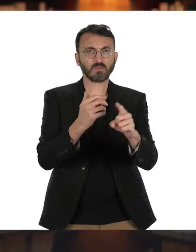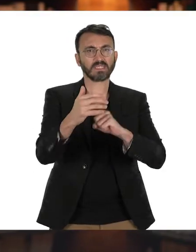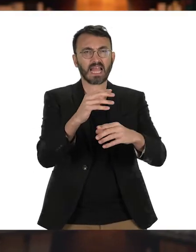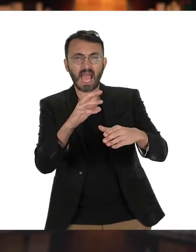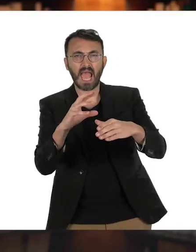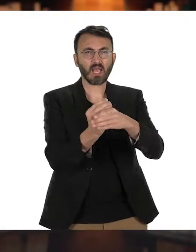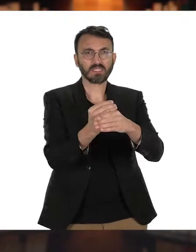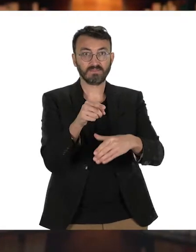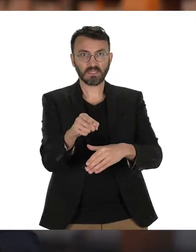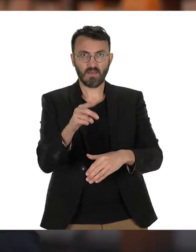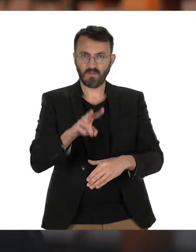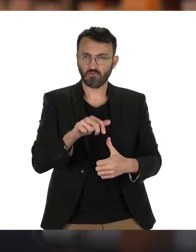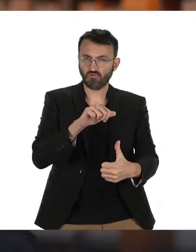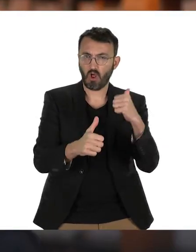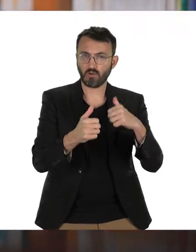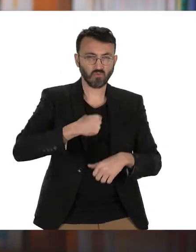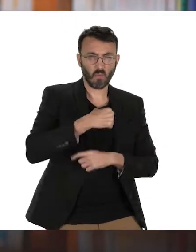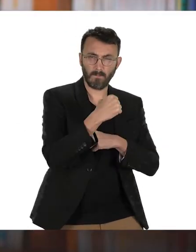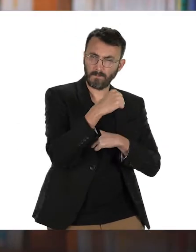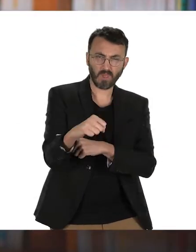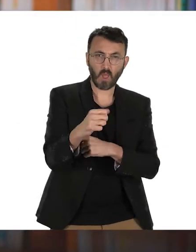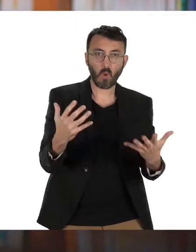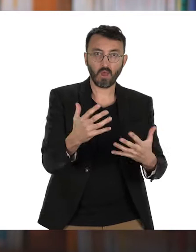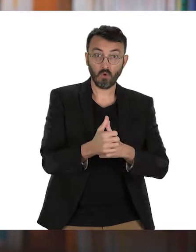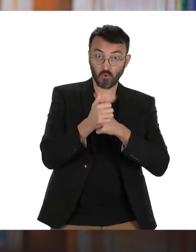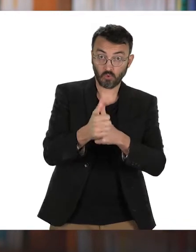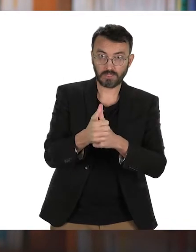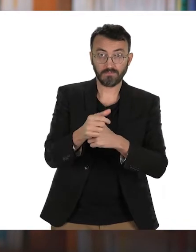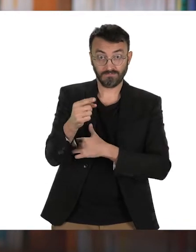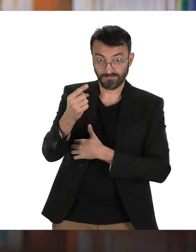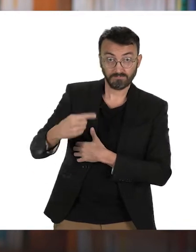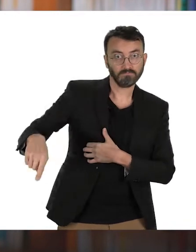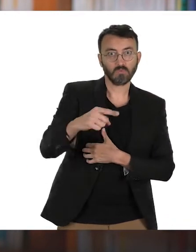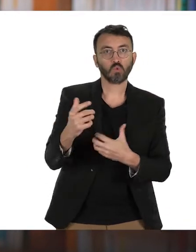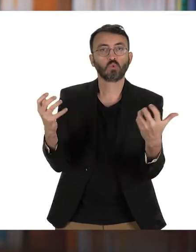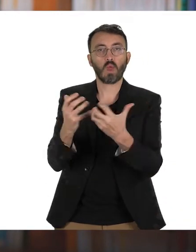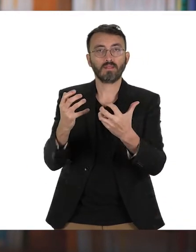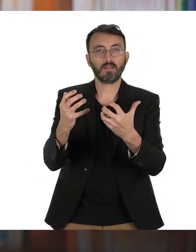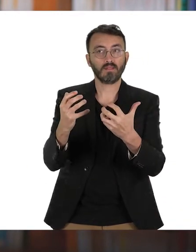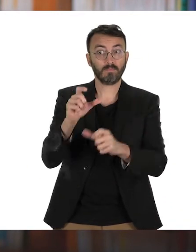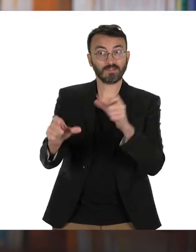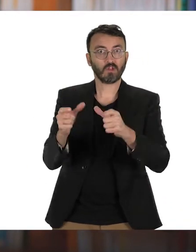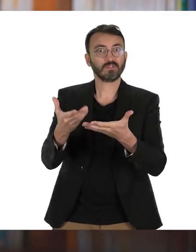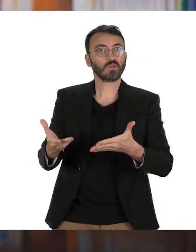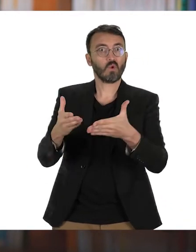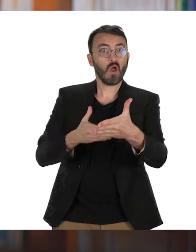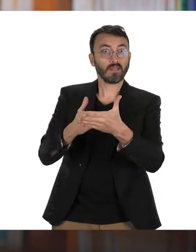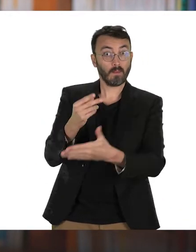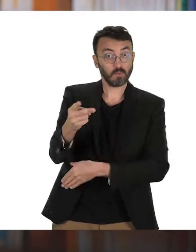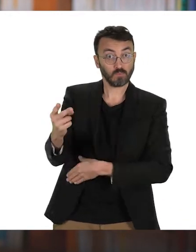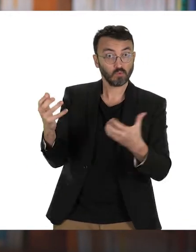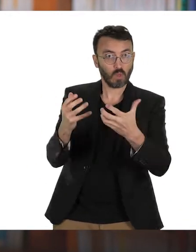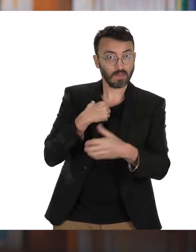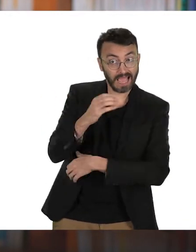Bâtir une société inclusive est un challenge. Mais la priorité est de partir du souhait des personnes en